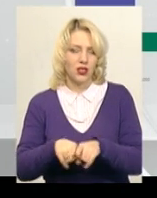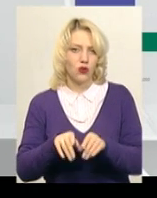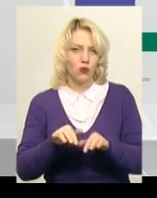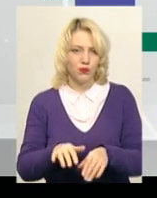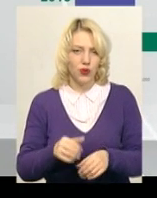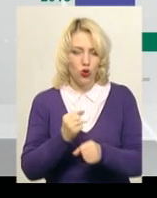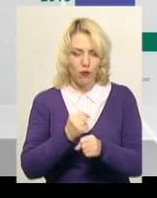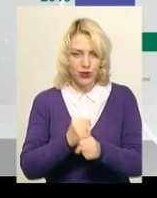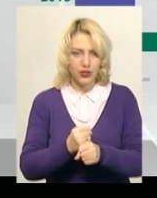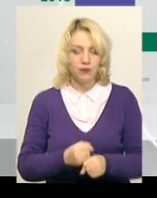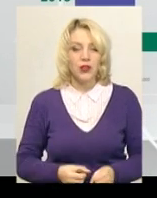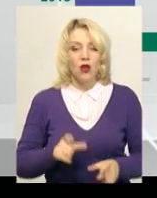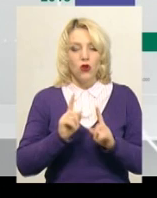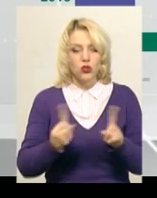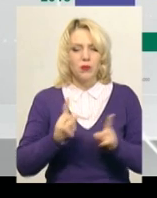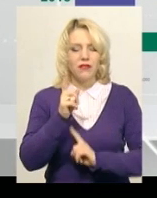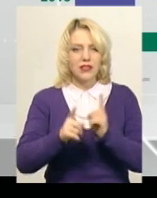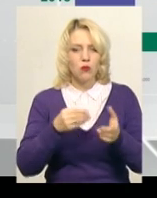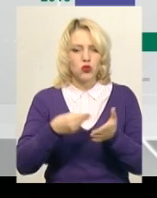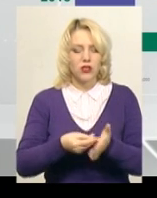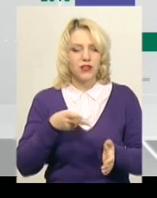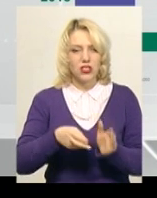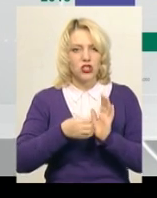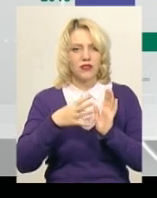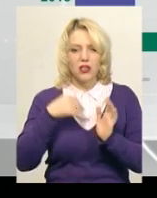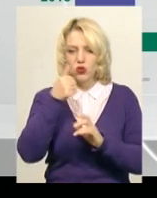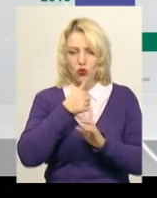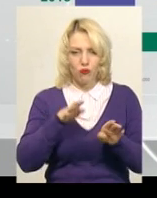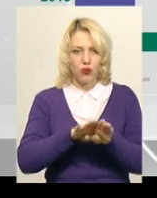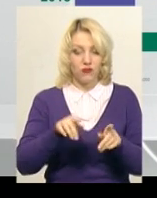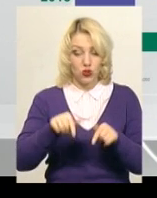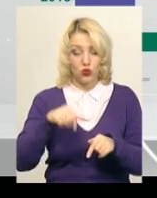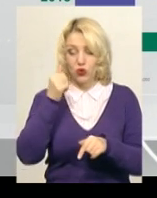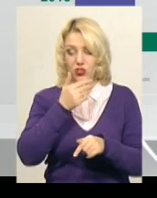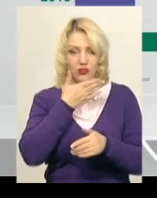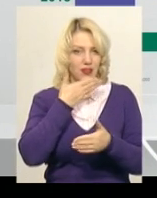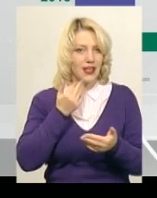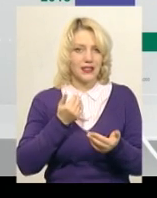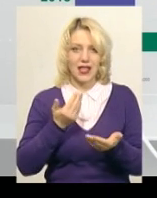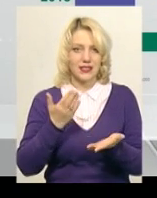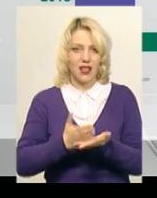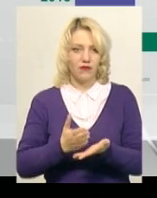Особливих змін бюджет міста 2019 року у порівнянні з цьогорічним не зазнав, додає Альона Береза.